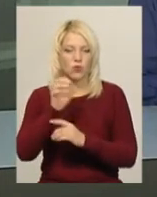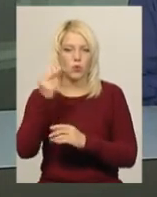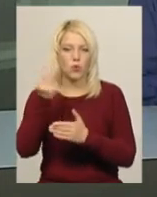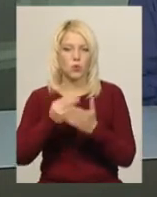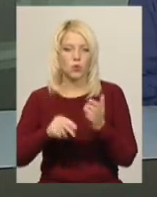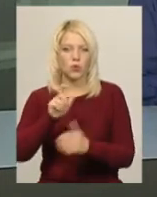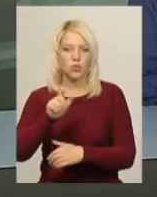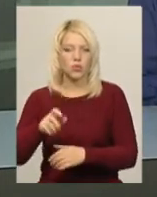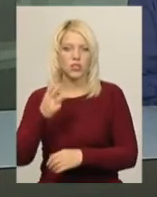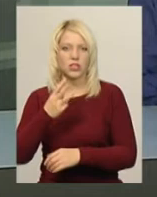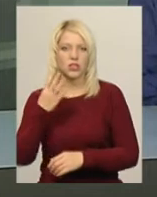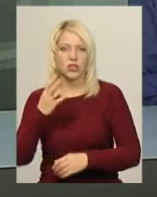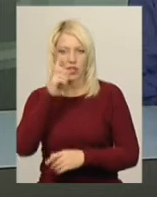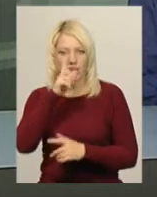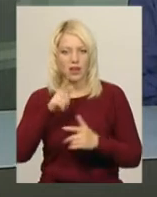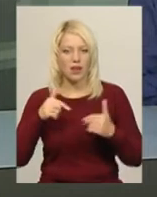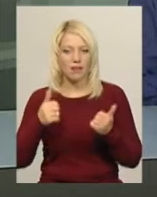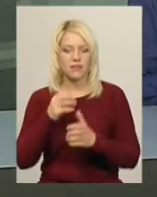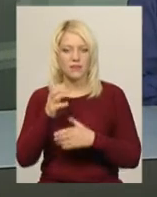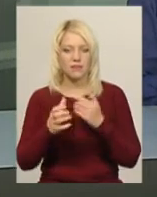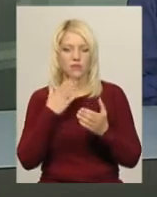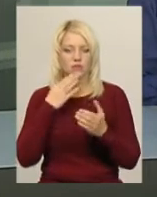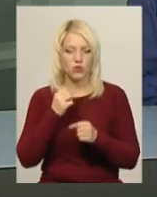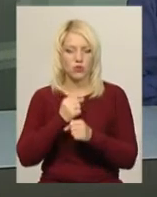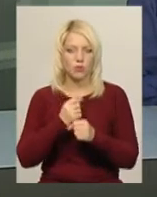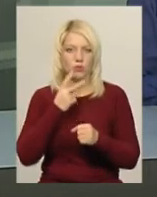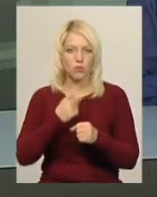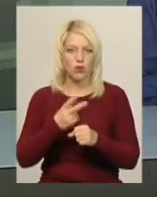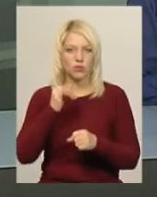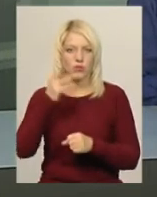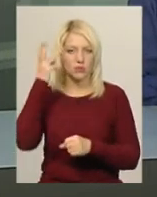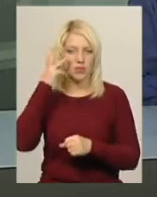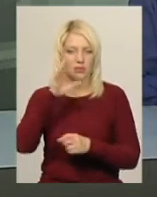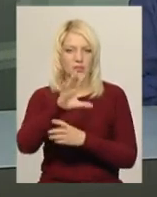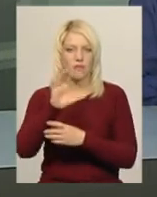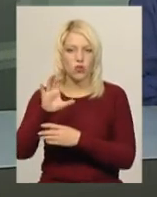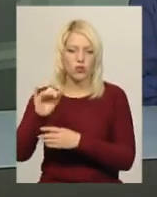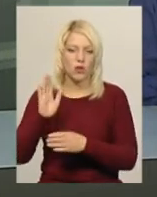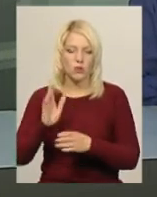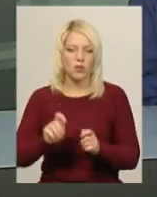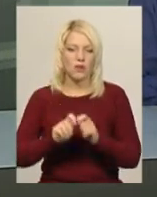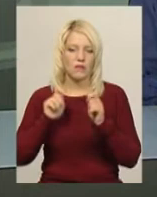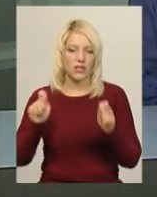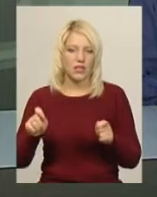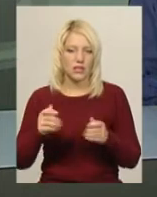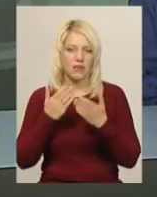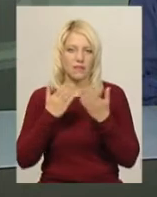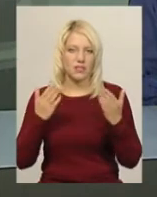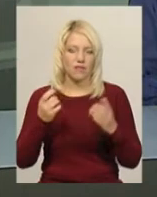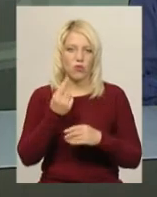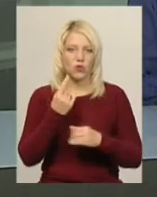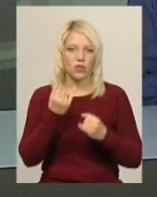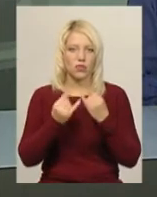34 країн світу. Свої роботи покажуть і хмельницькі фотографи. Відбудеться відкриття виставки «Фотовернісаж на покрову» 11